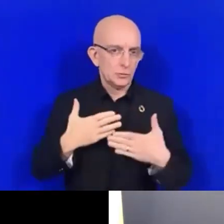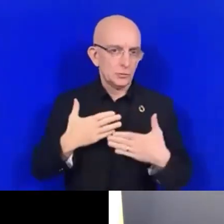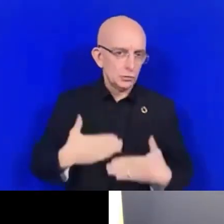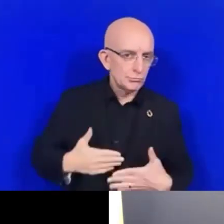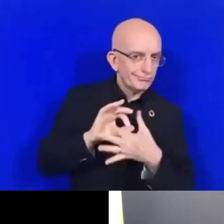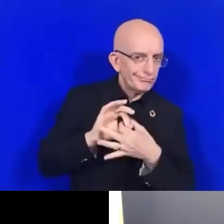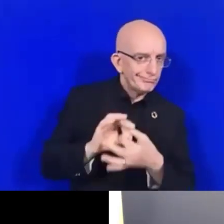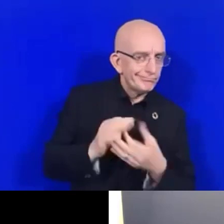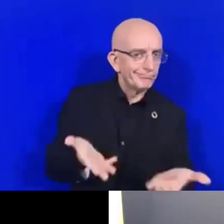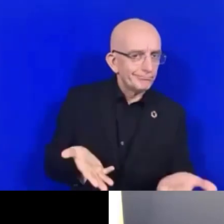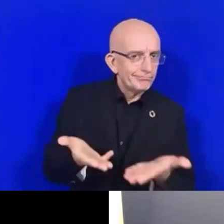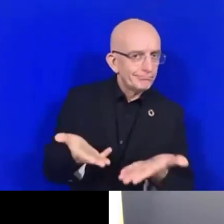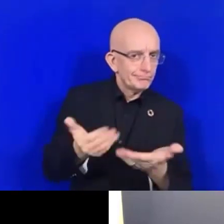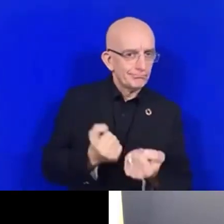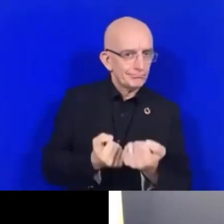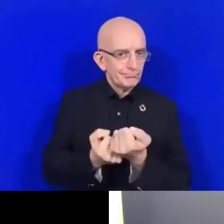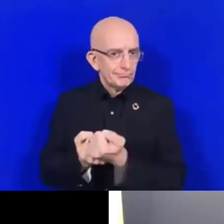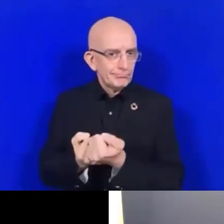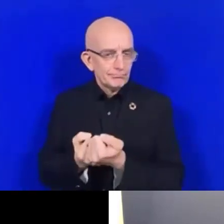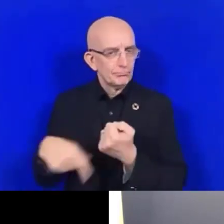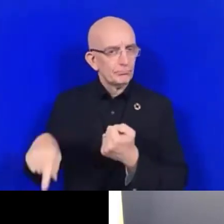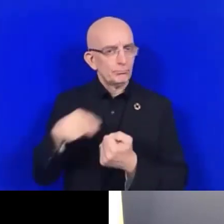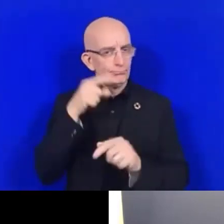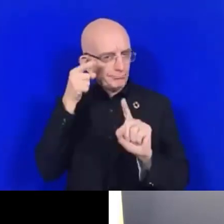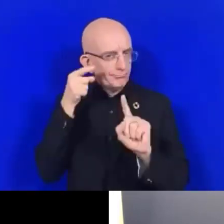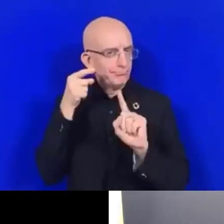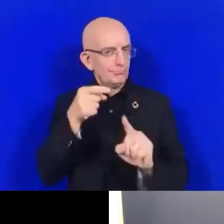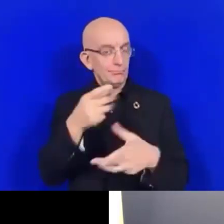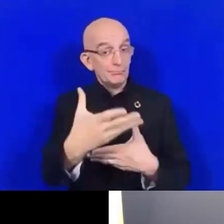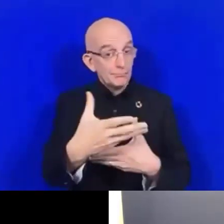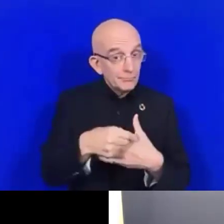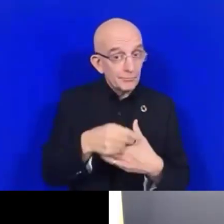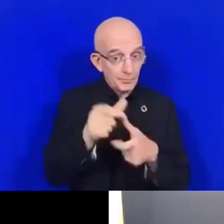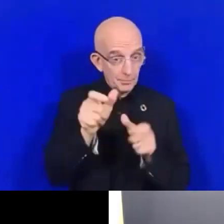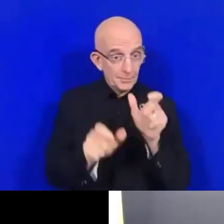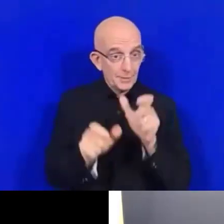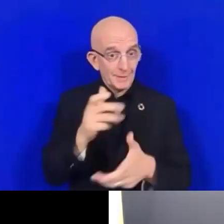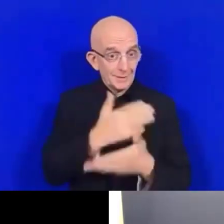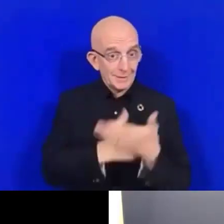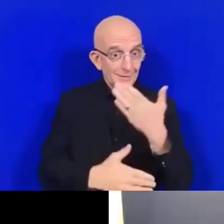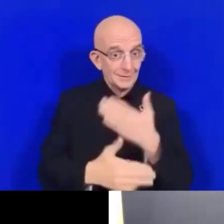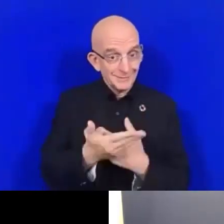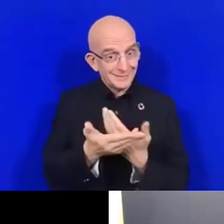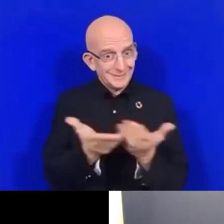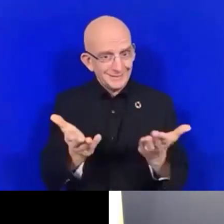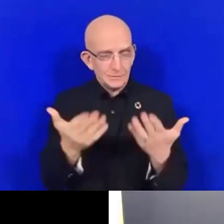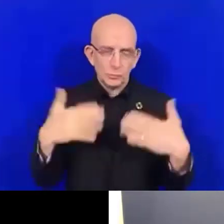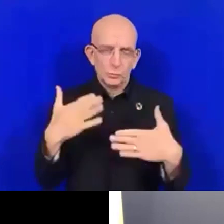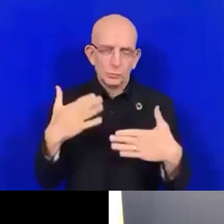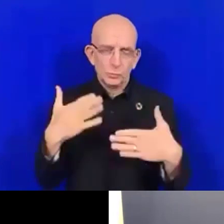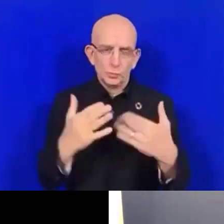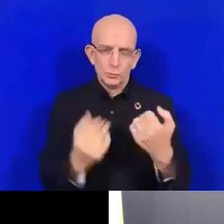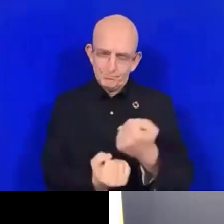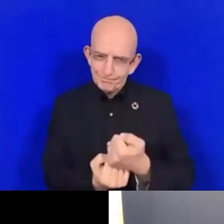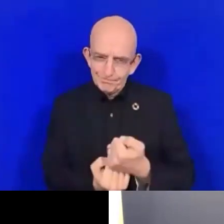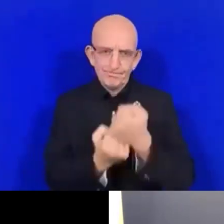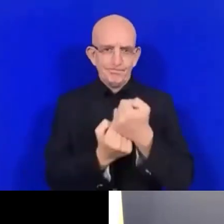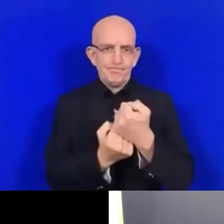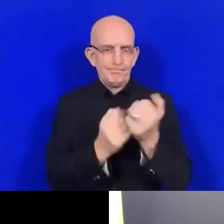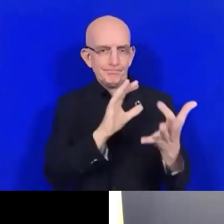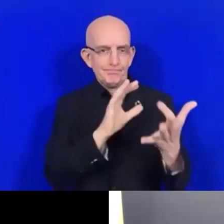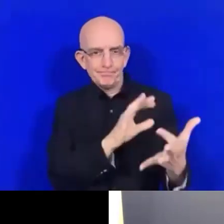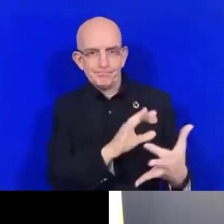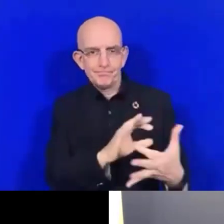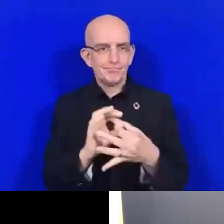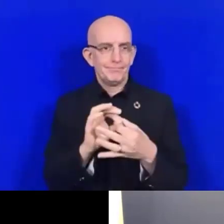de handicap elles-mêmes, alors nous ne parviendrons à rien dans le cadre de nos